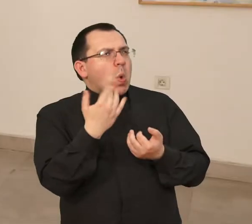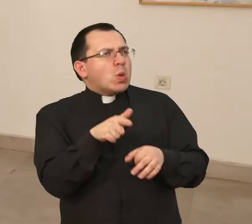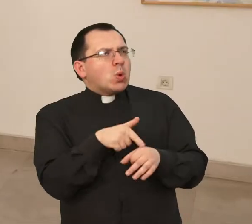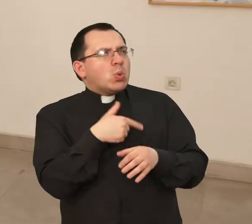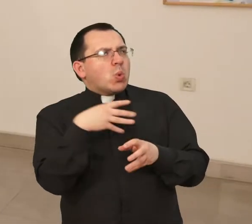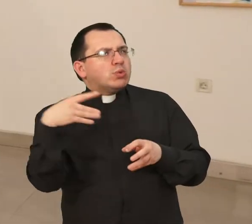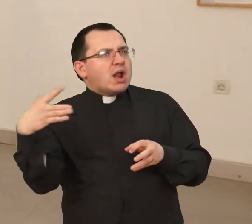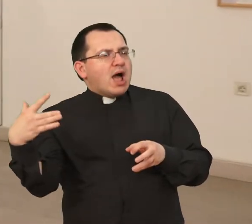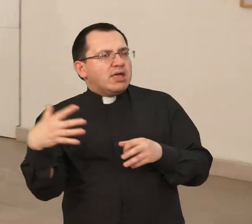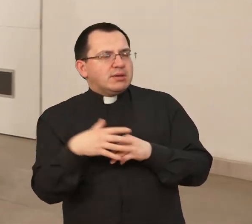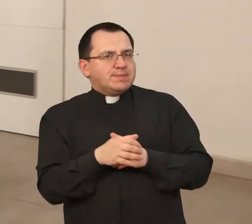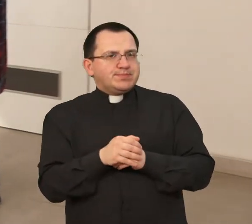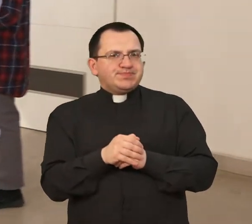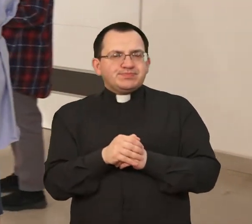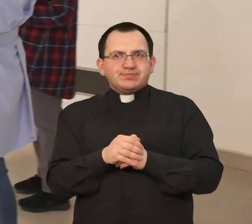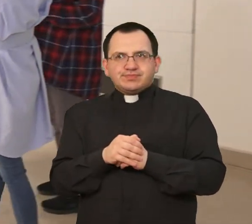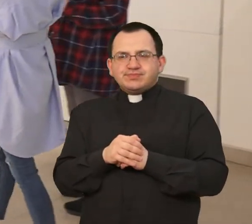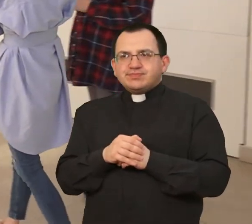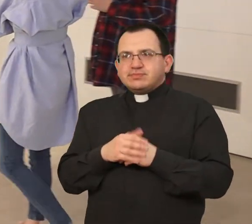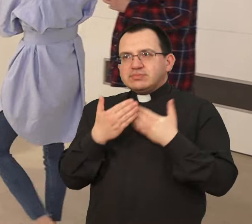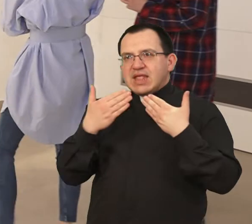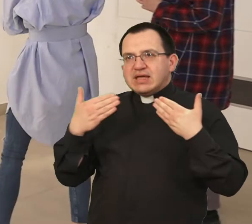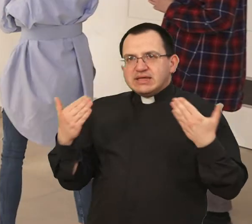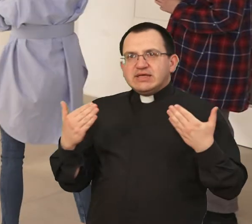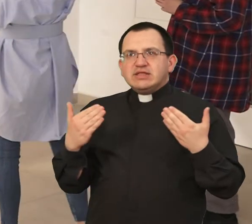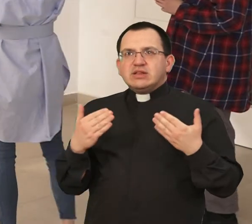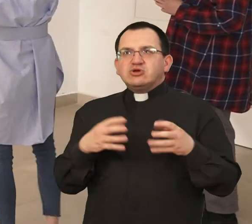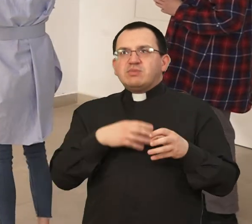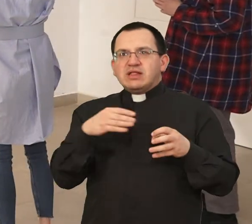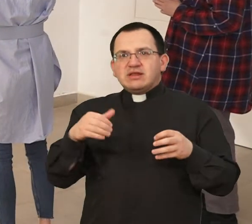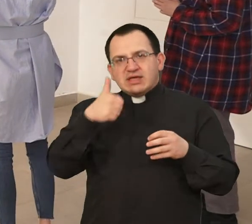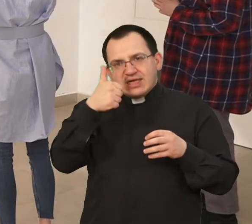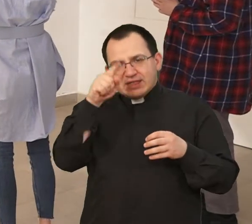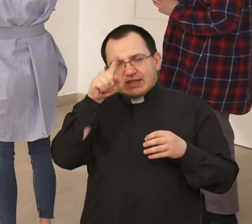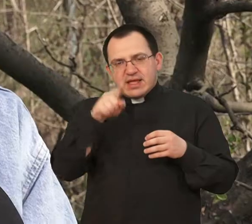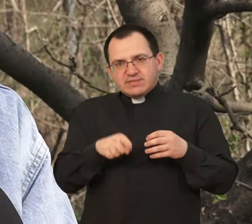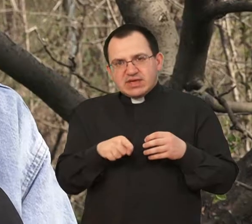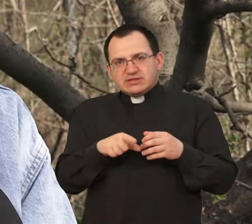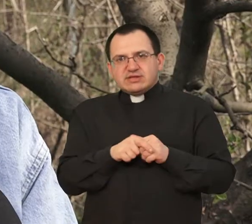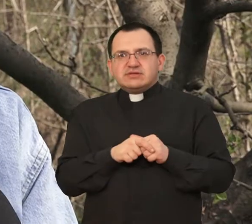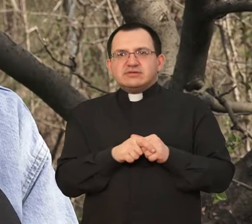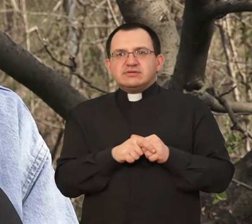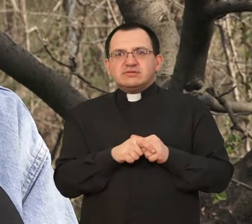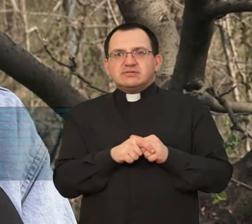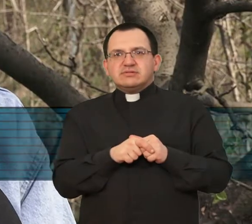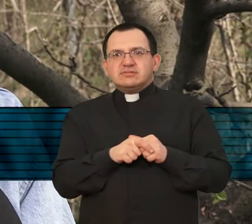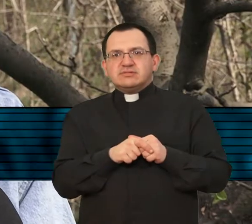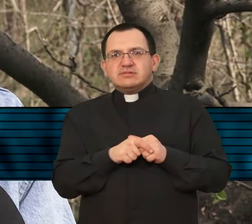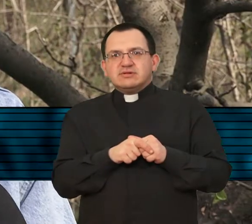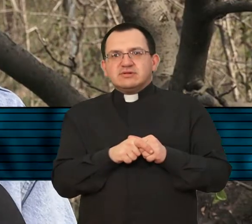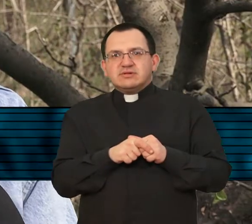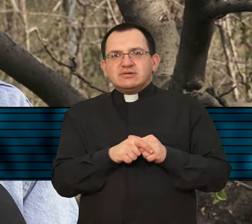dan do kada će moći biti razgledana. Znači, izložba će biti tamo izložena mjesec dana. I ovoga,